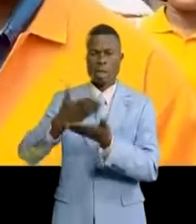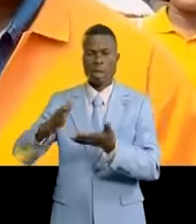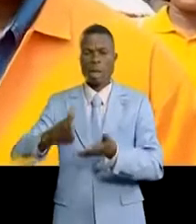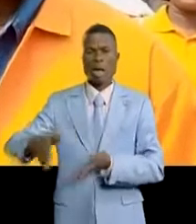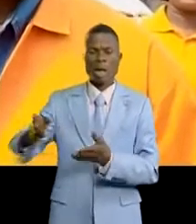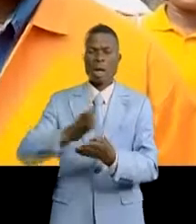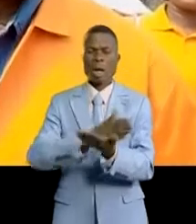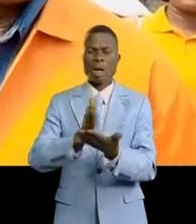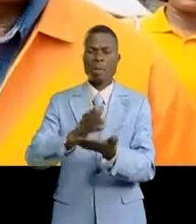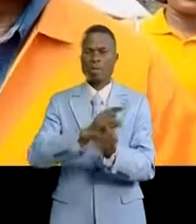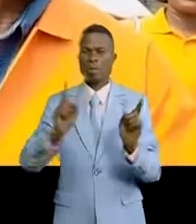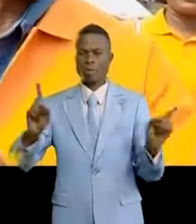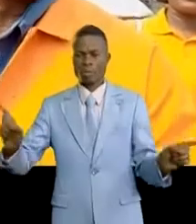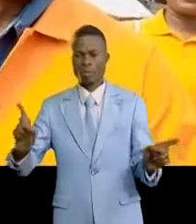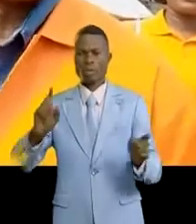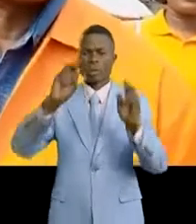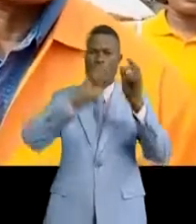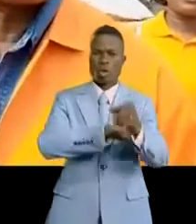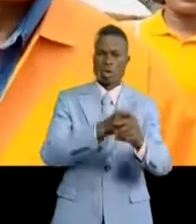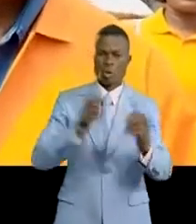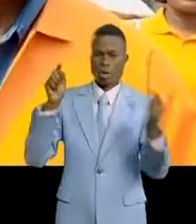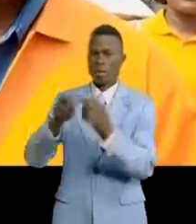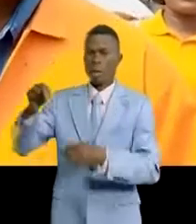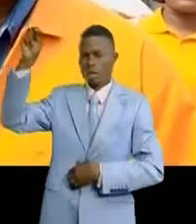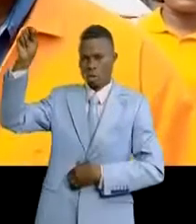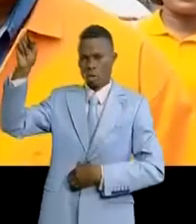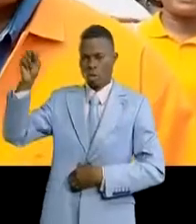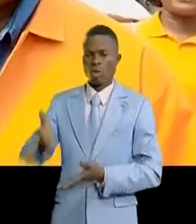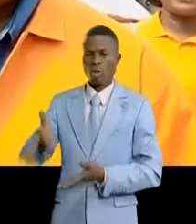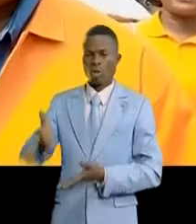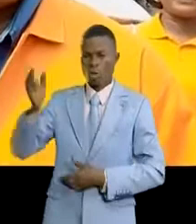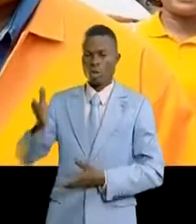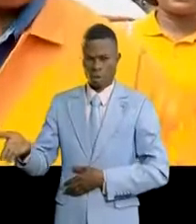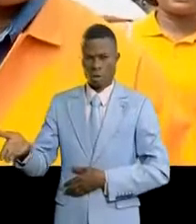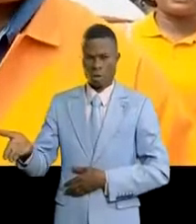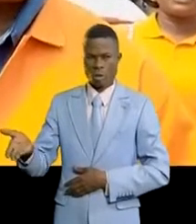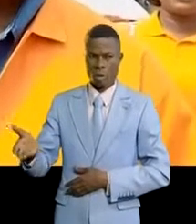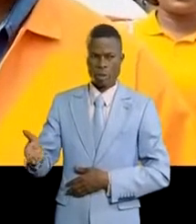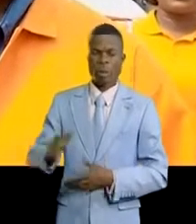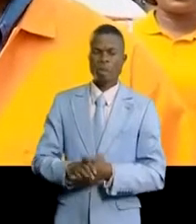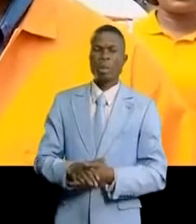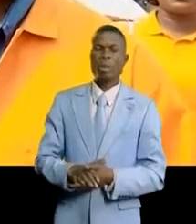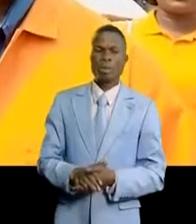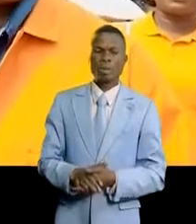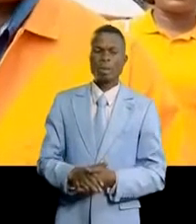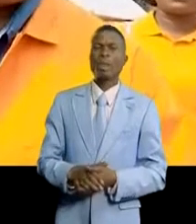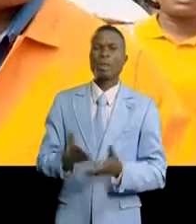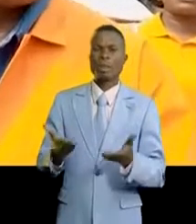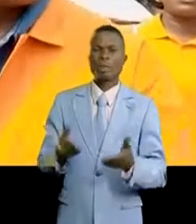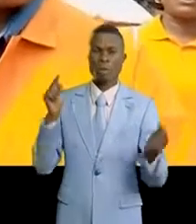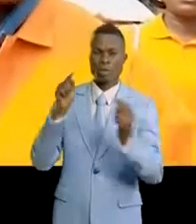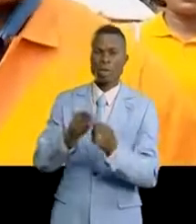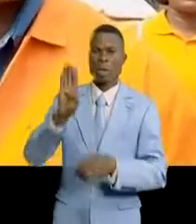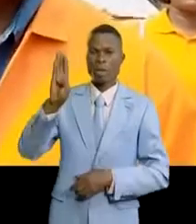de Goma vers le Nord du pays, la Nord-Est, donc vers le